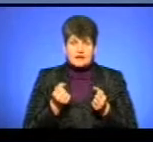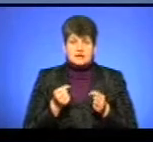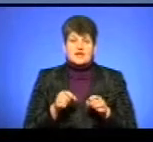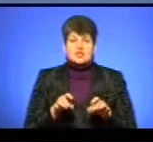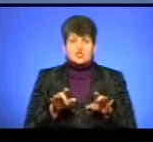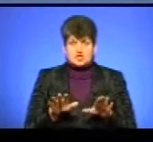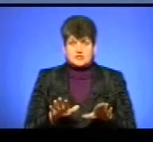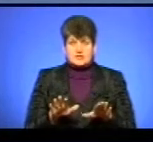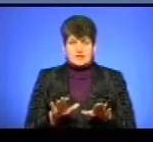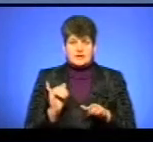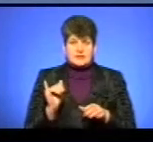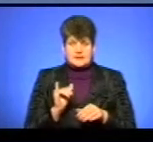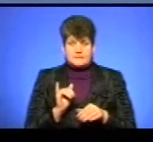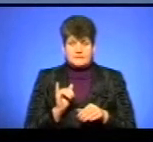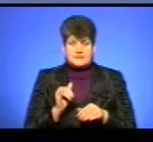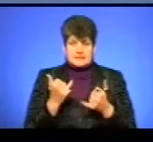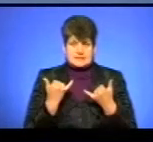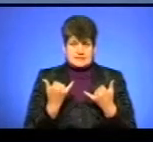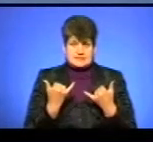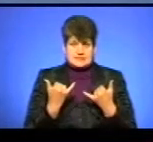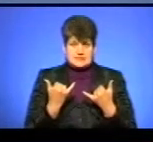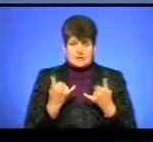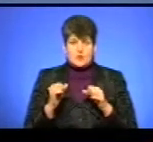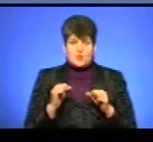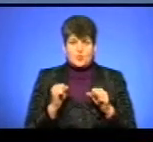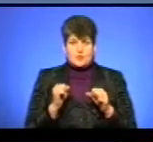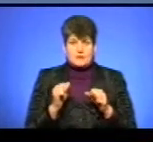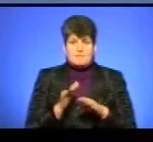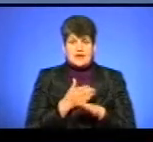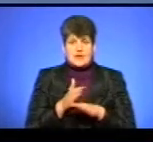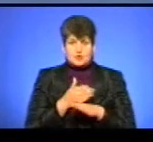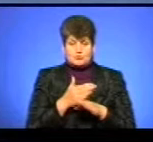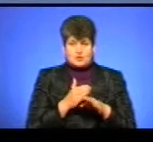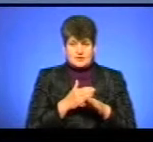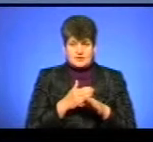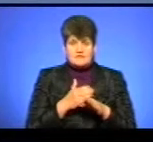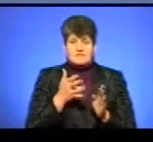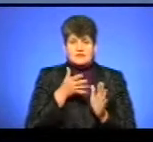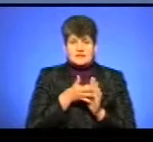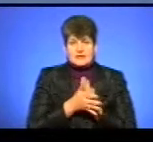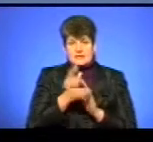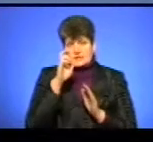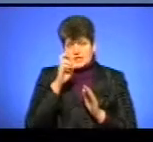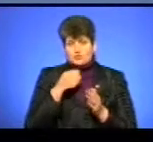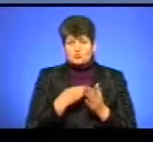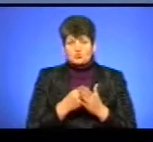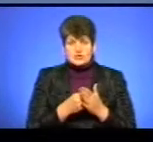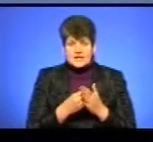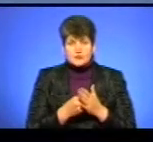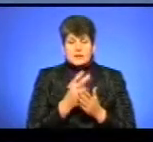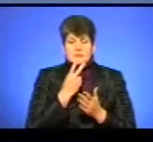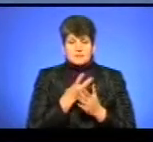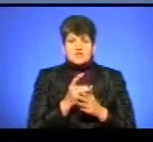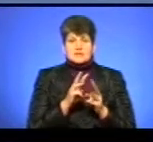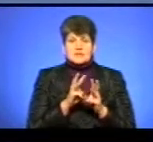рішення. І зараз, на даний час, уряд перерозподілив деякі видатки державного бюджету, які передбачені